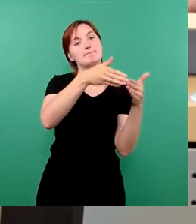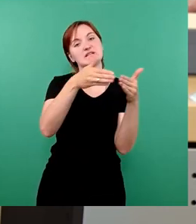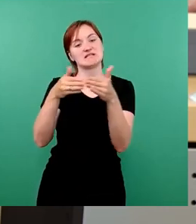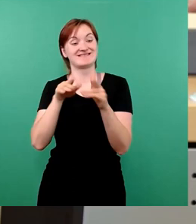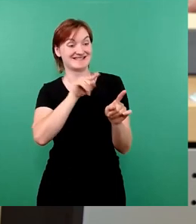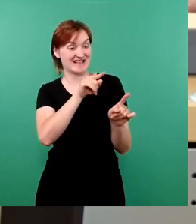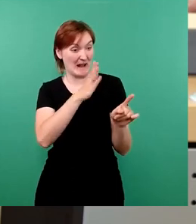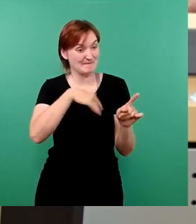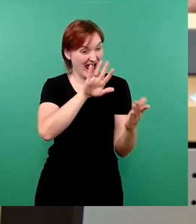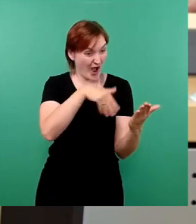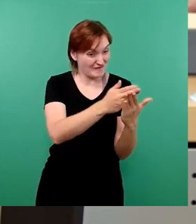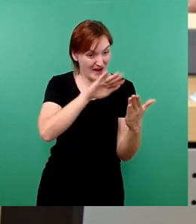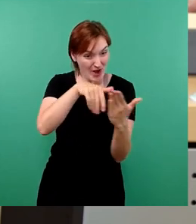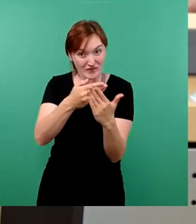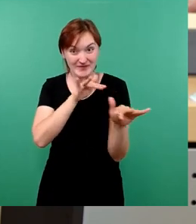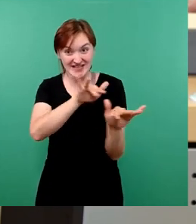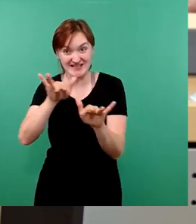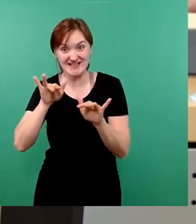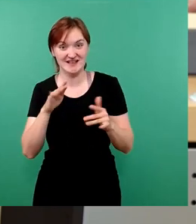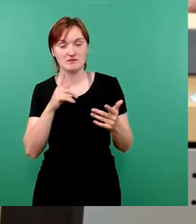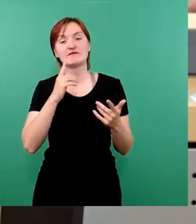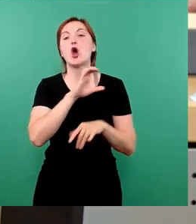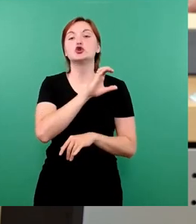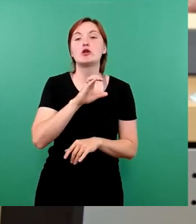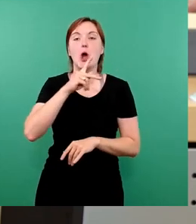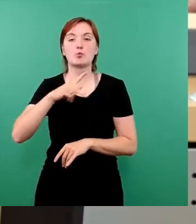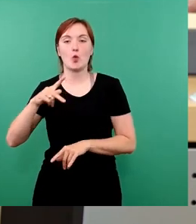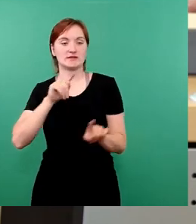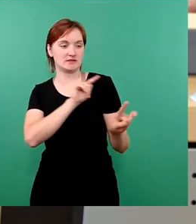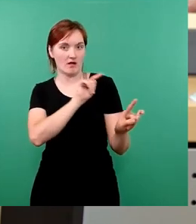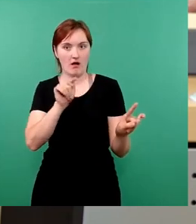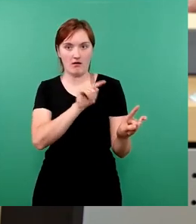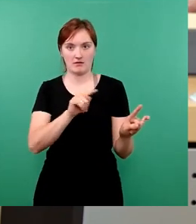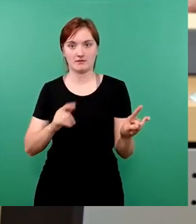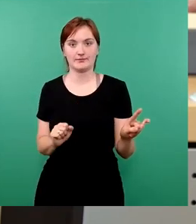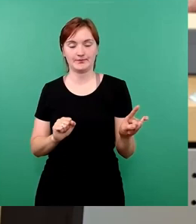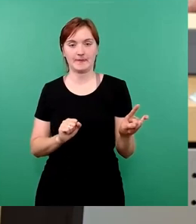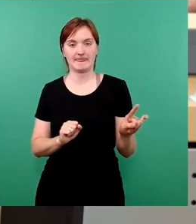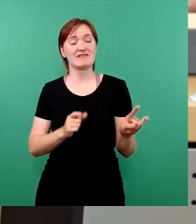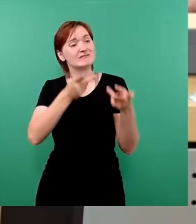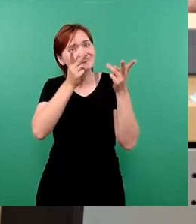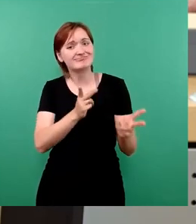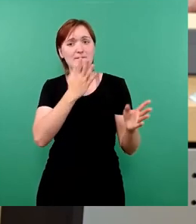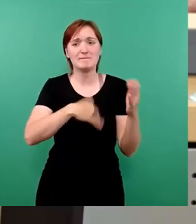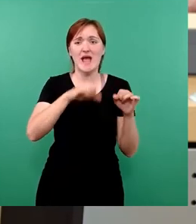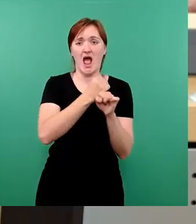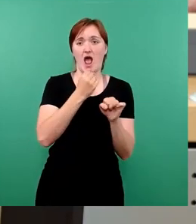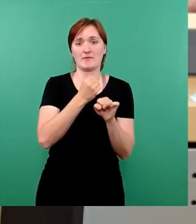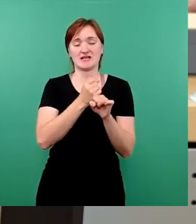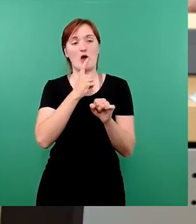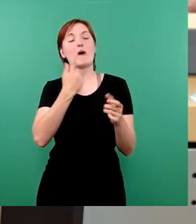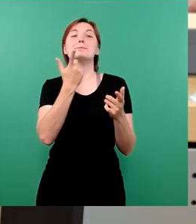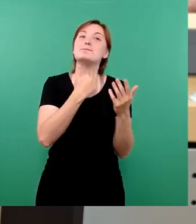Aufgaben haben und das ist jetzt nun mal vordergründig, die wirklich auch jetzt damit auch ein bisschen